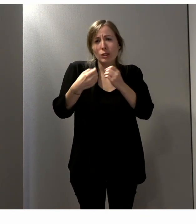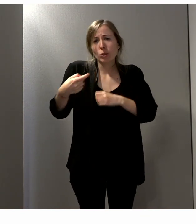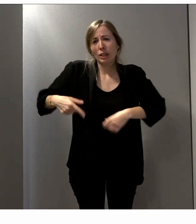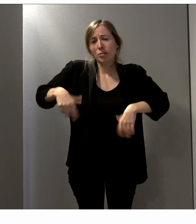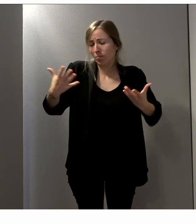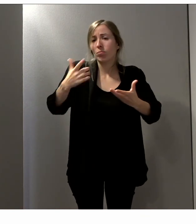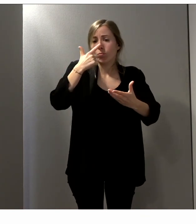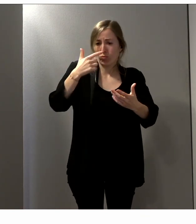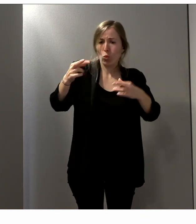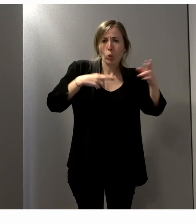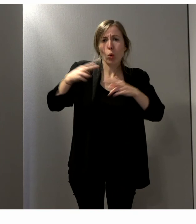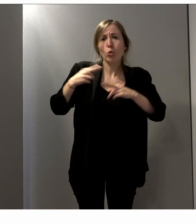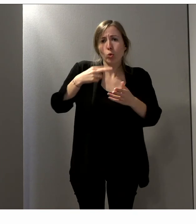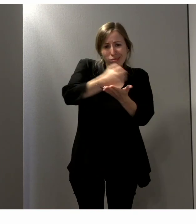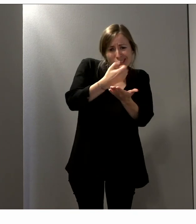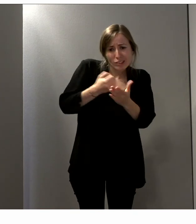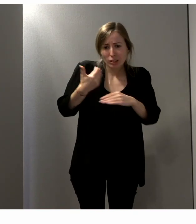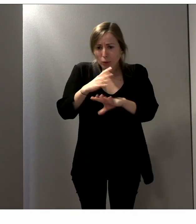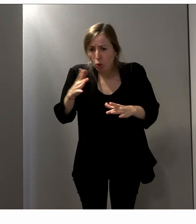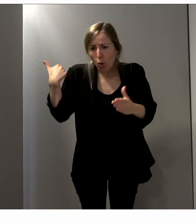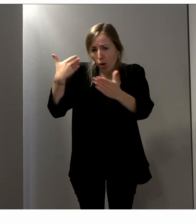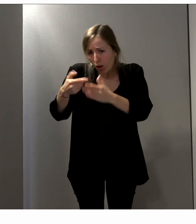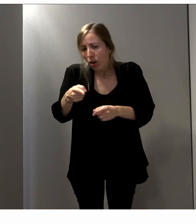preneurs de toutes les remarques.